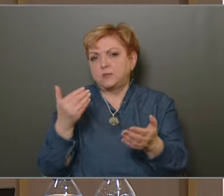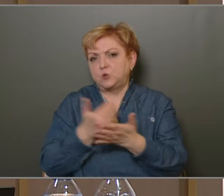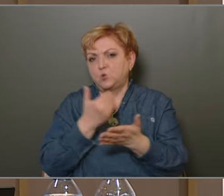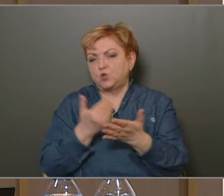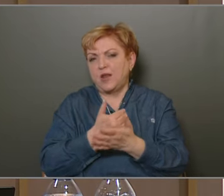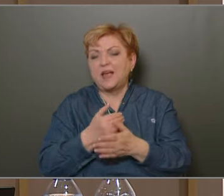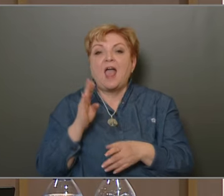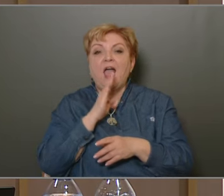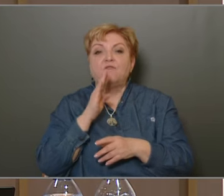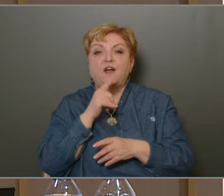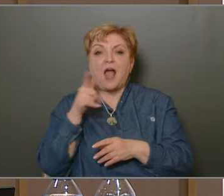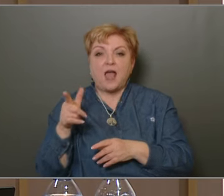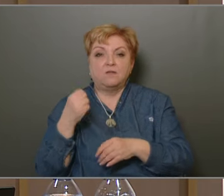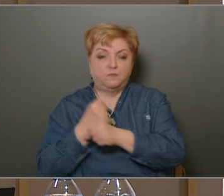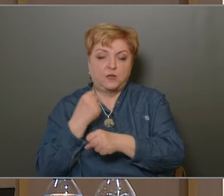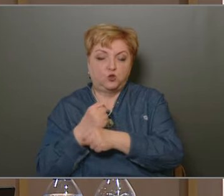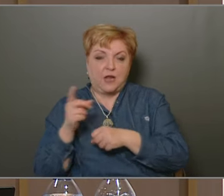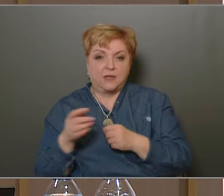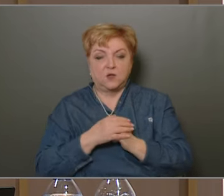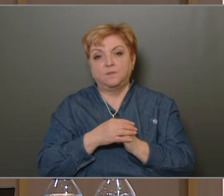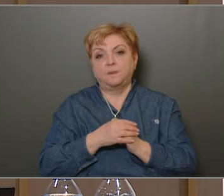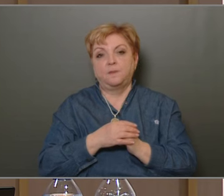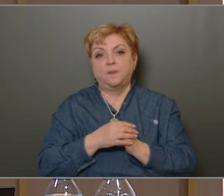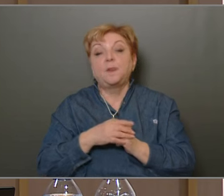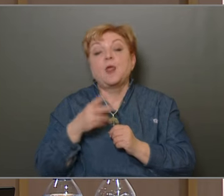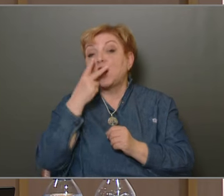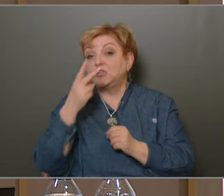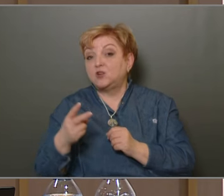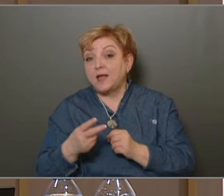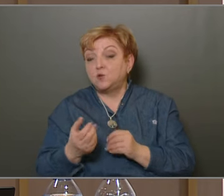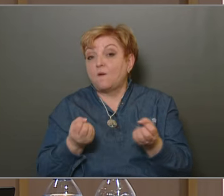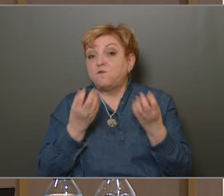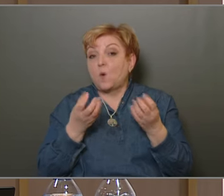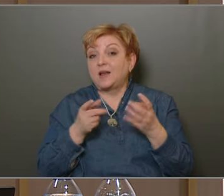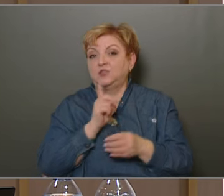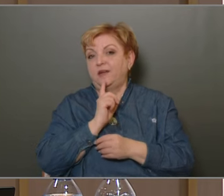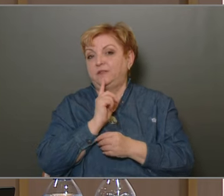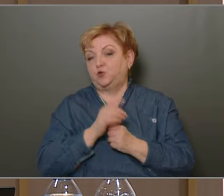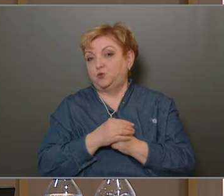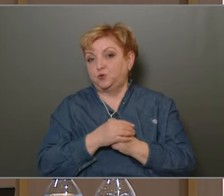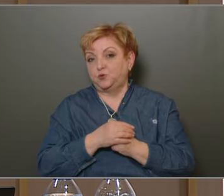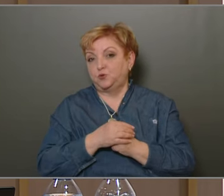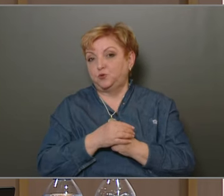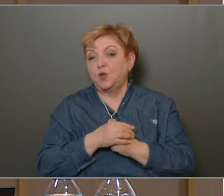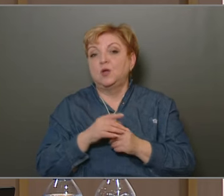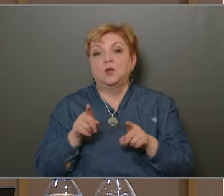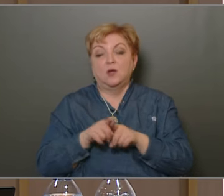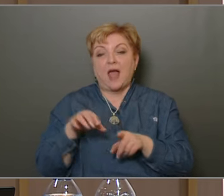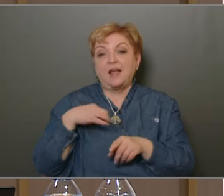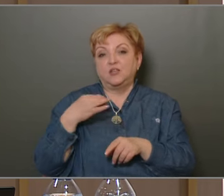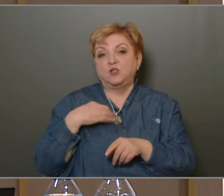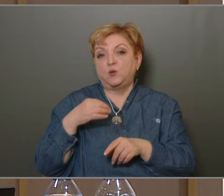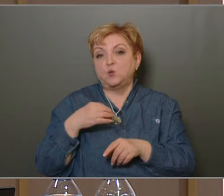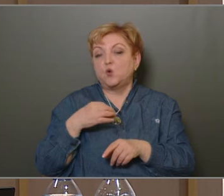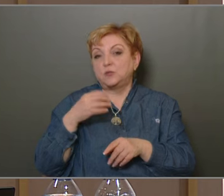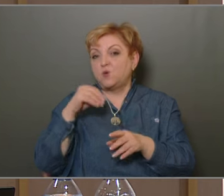azt az FK divízió elvégezte. Azt is látjuk, hogy a forrás az kevés. Itt is, ha már az egészséggyűről volt szó,